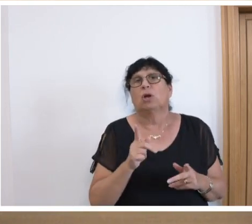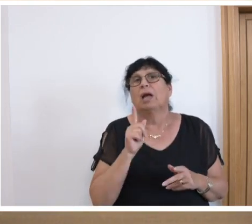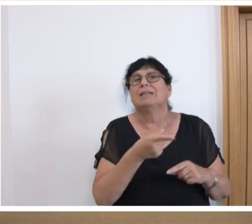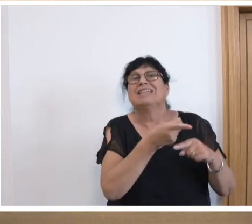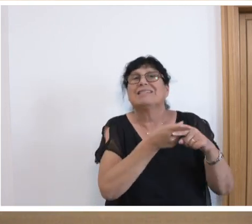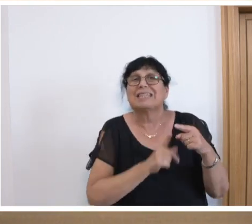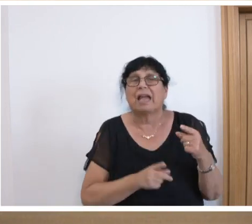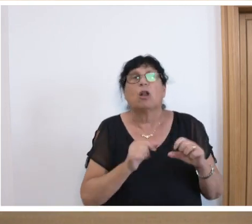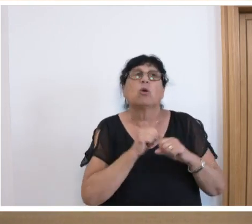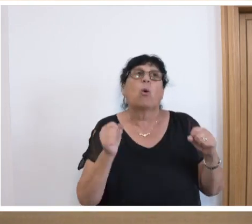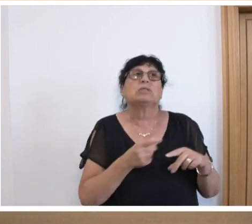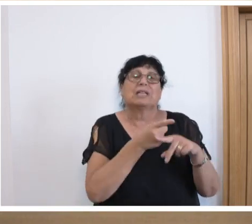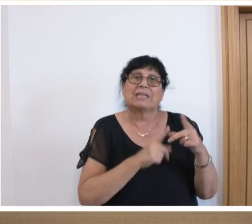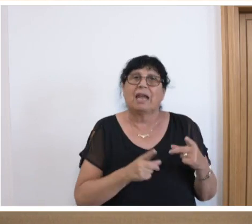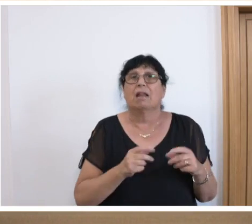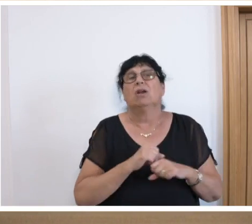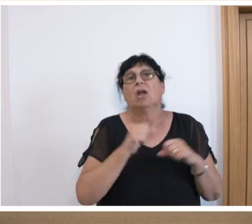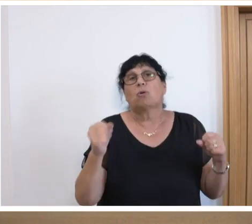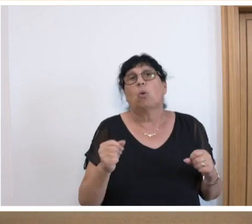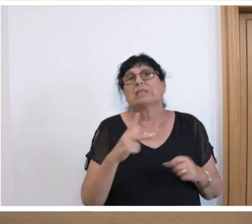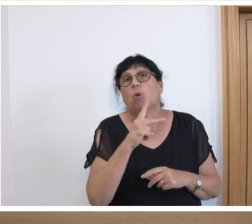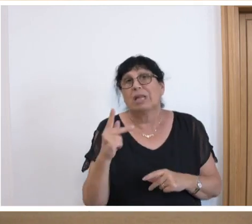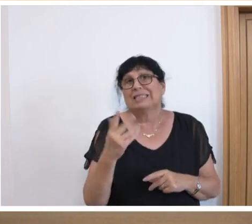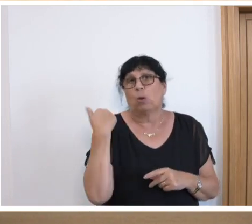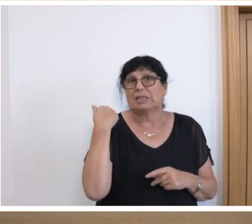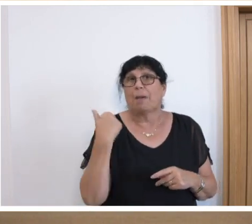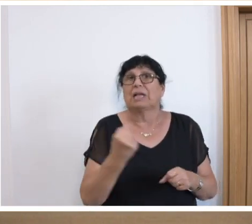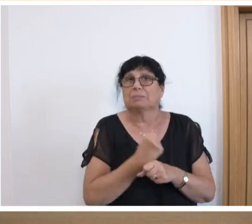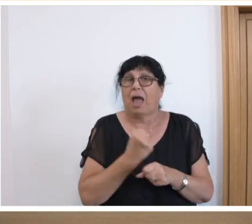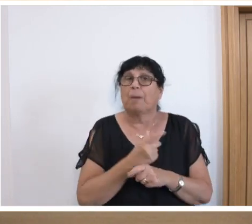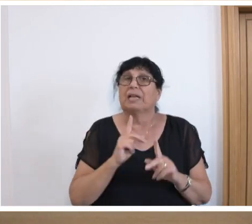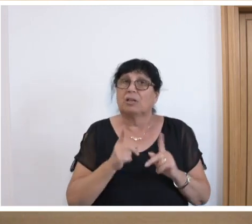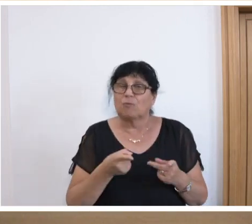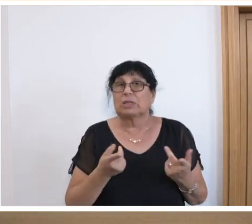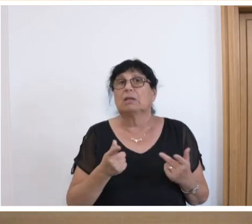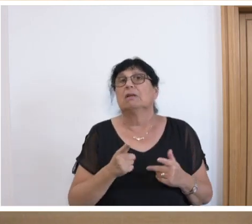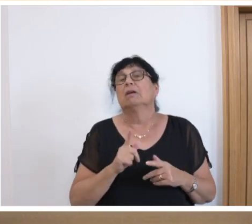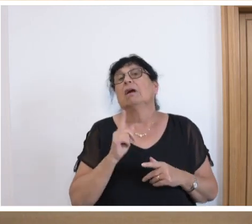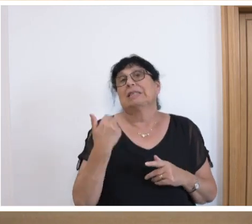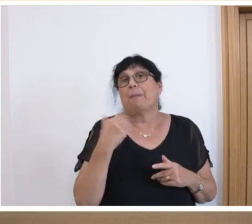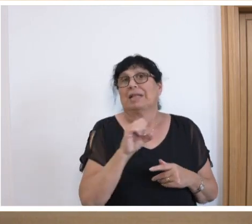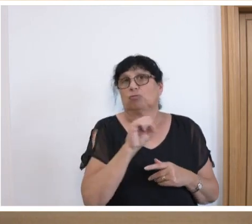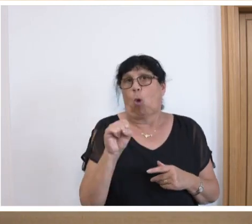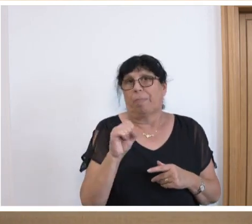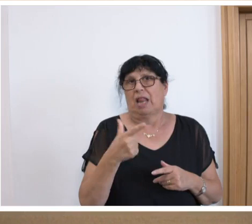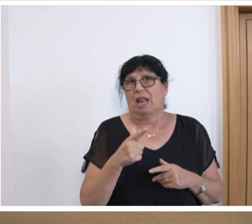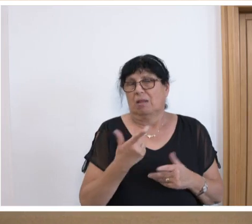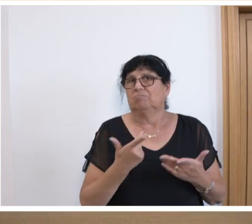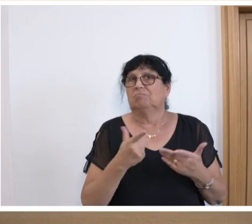großen Teilen in der Großen Koalition damals erarbeitet wurde, federführend unter Peter Strobl und der damaligen